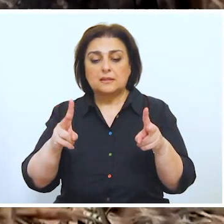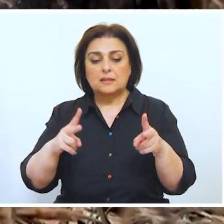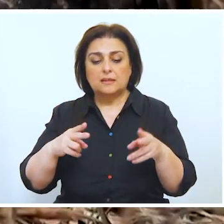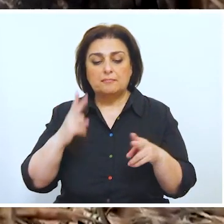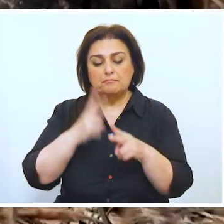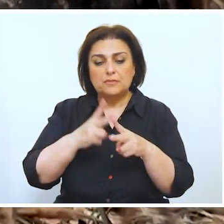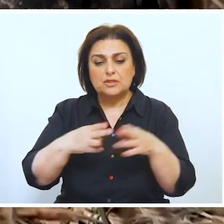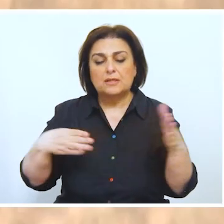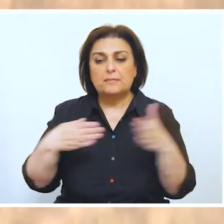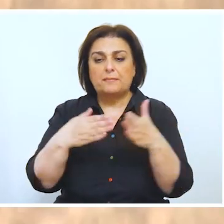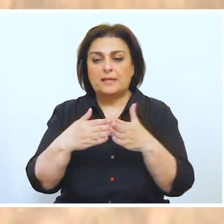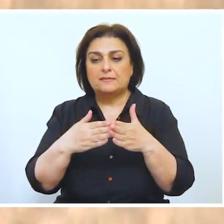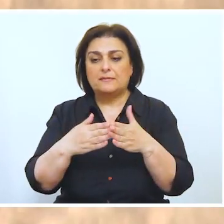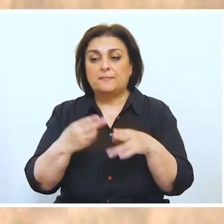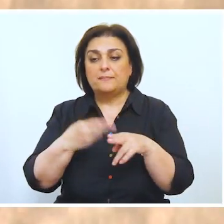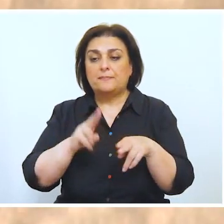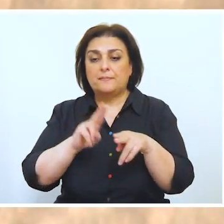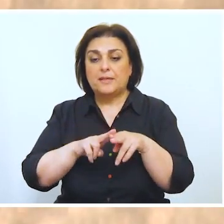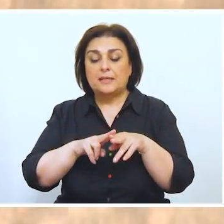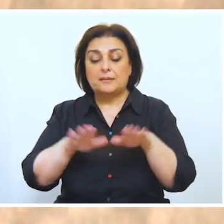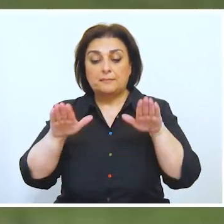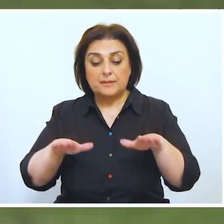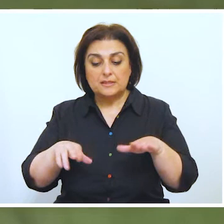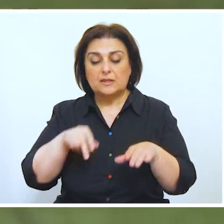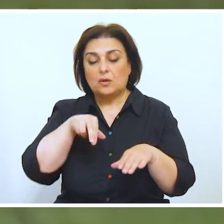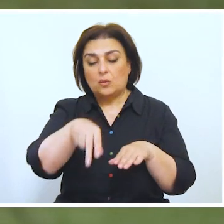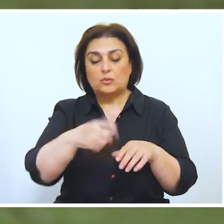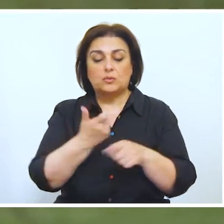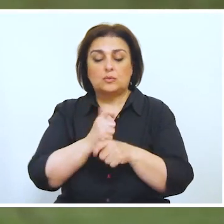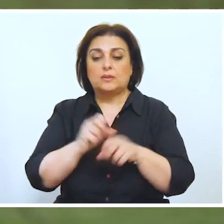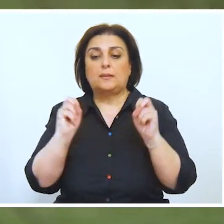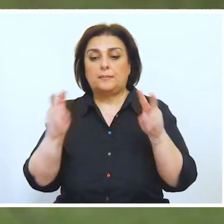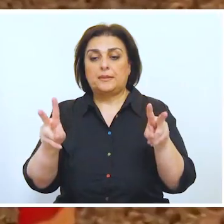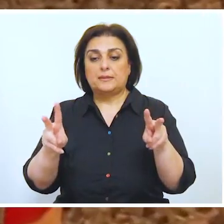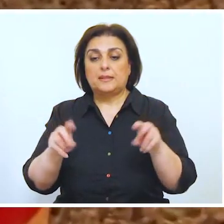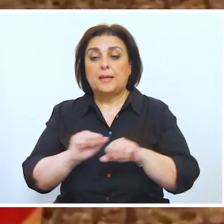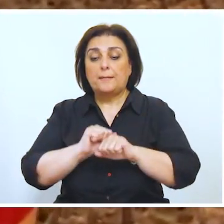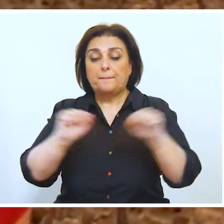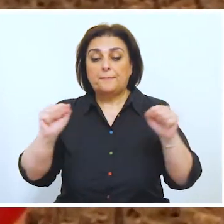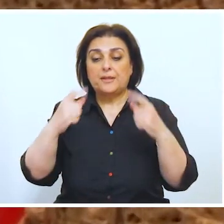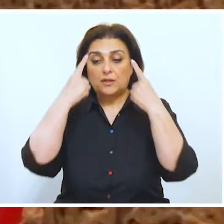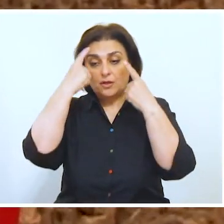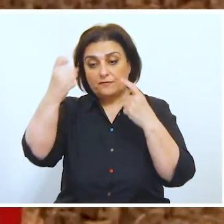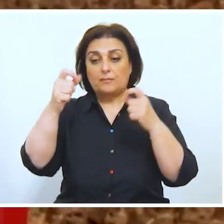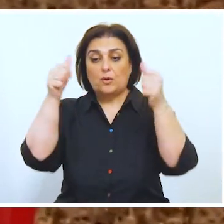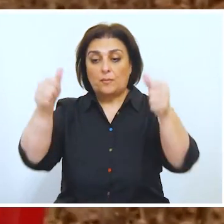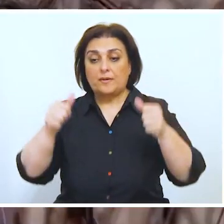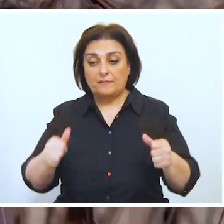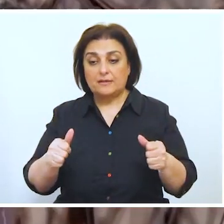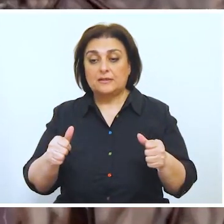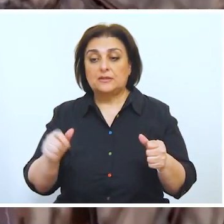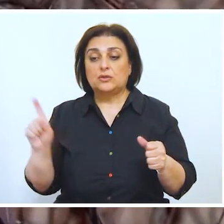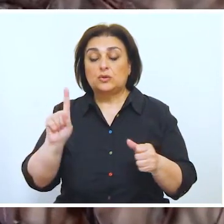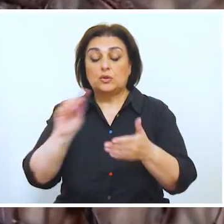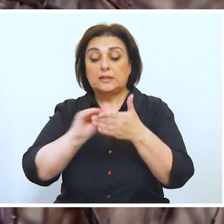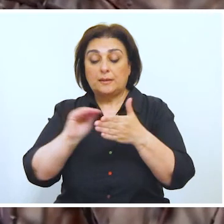hazırlanmışdır. Belə ərazilərə daxil olmaq çox təhlükəlidir. Mina xəbərdar edici nişanlara əməl edin.